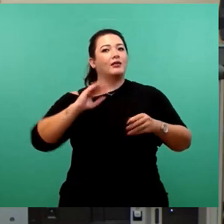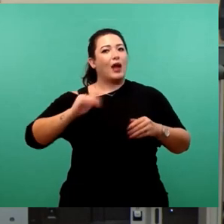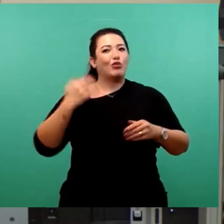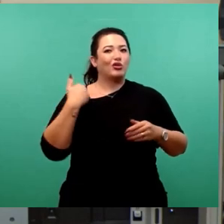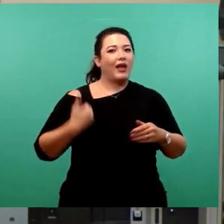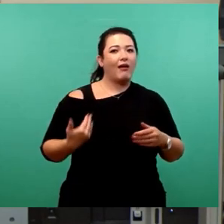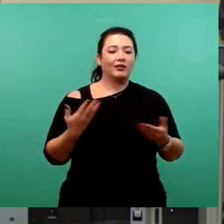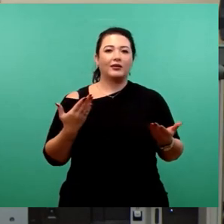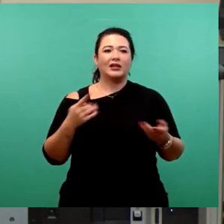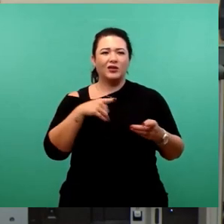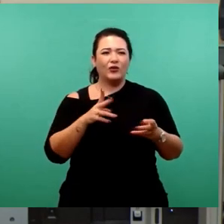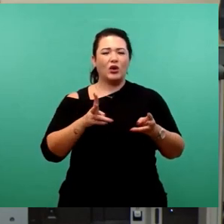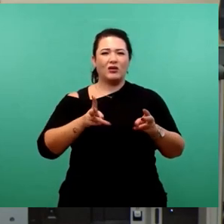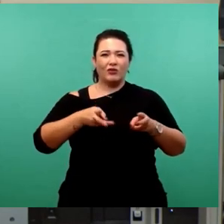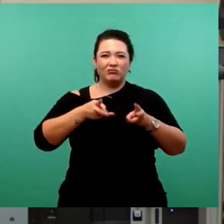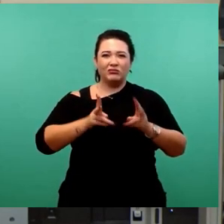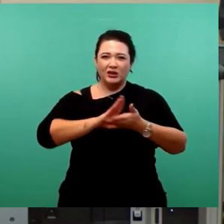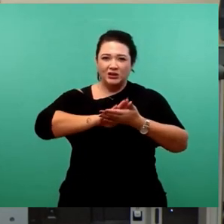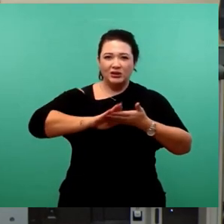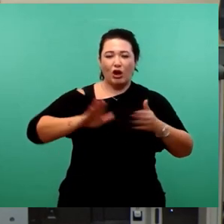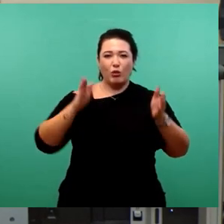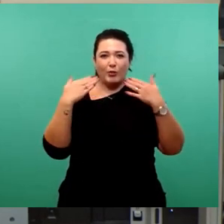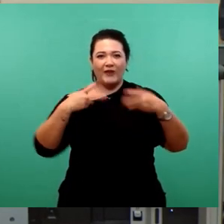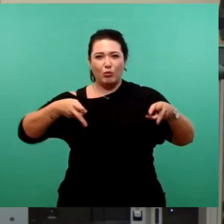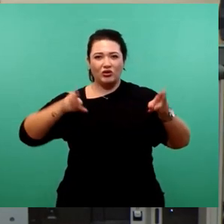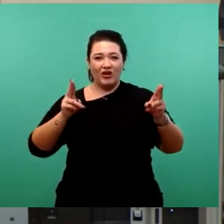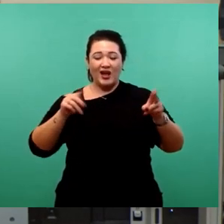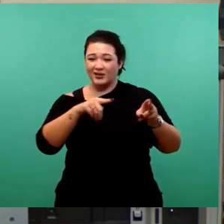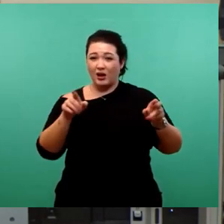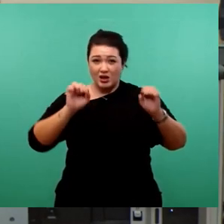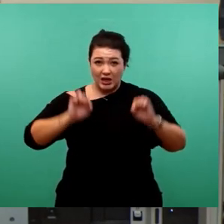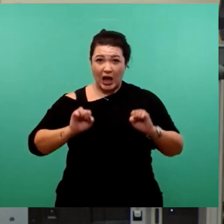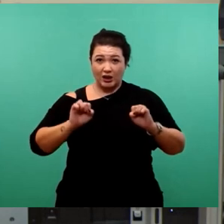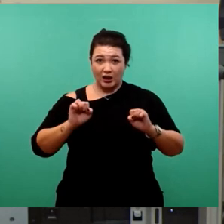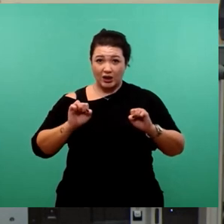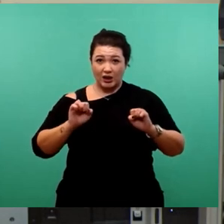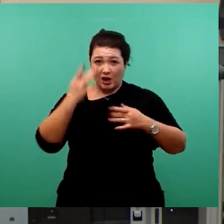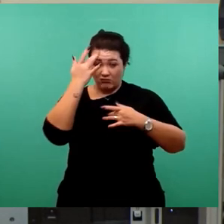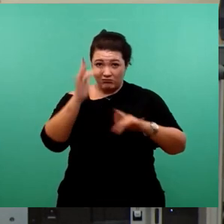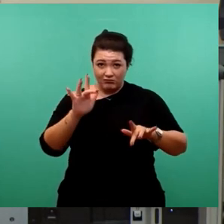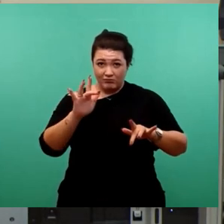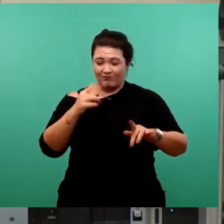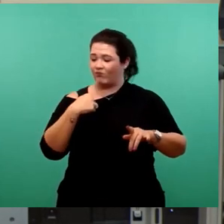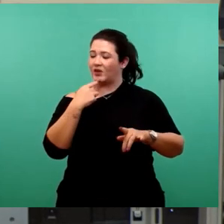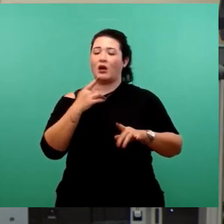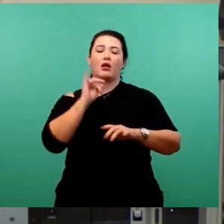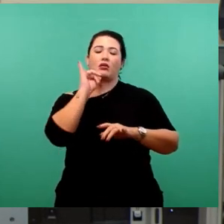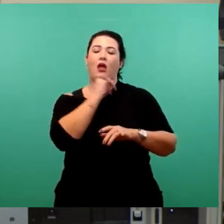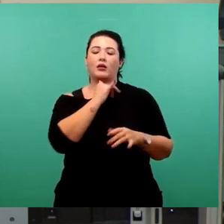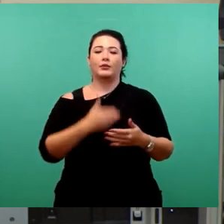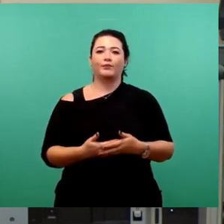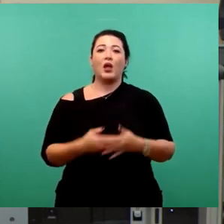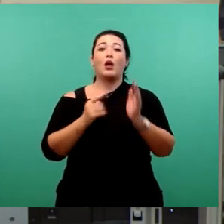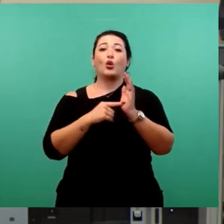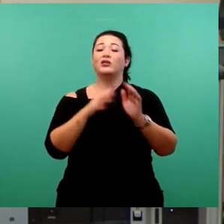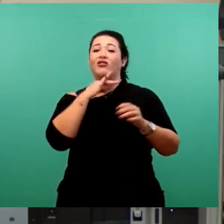ordentliche Bewerbungsphase im Rahmen der Bestenauslese zulassen? Ich sage nein, weil viele Bewerber überhaupt gar